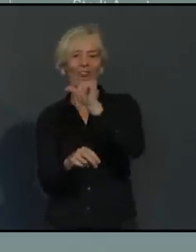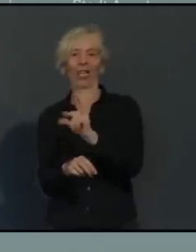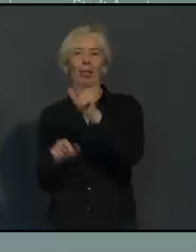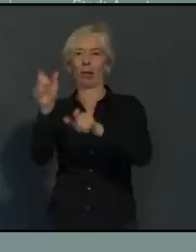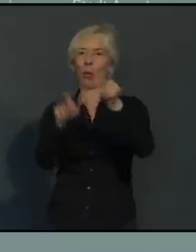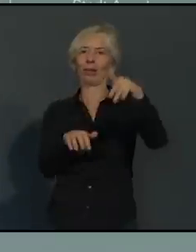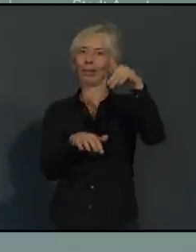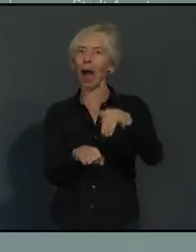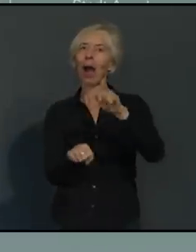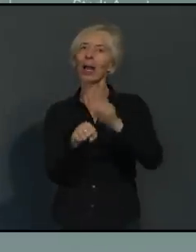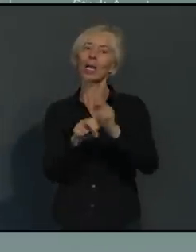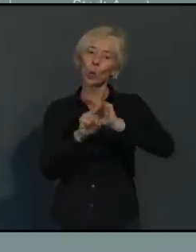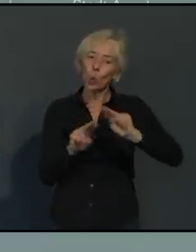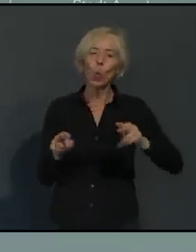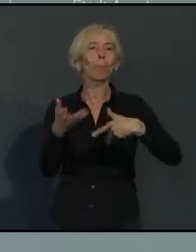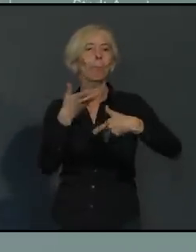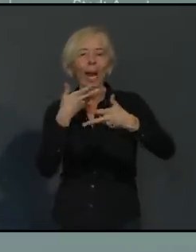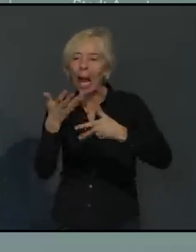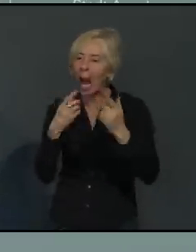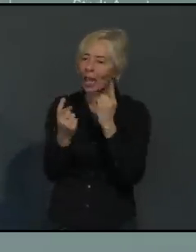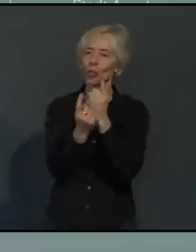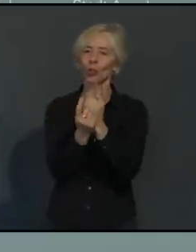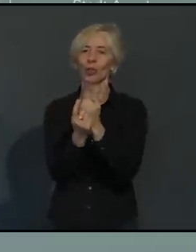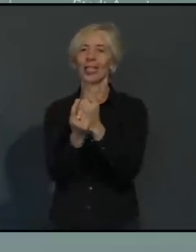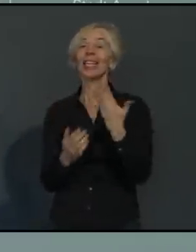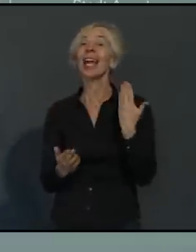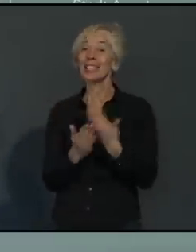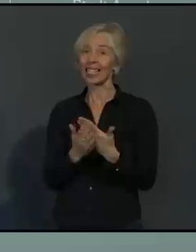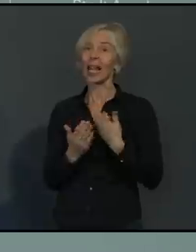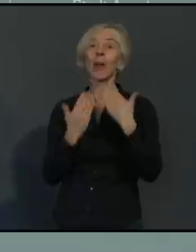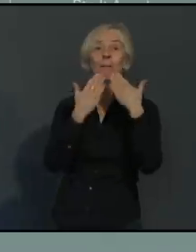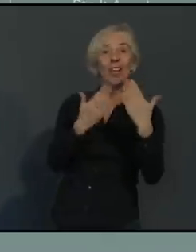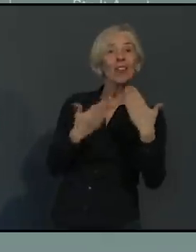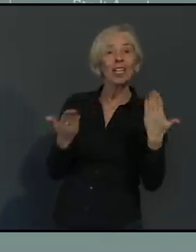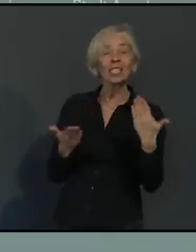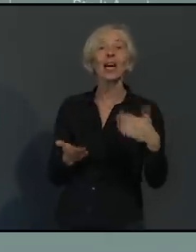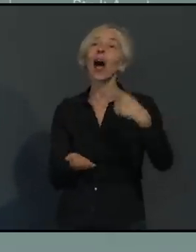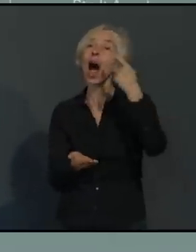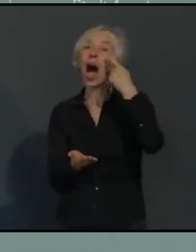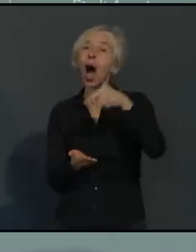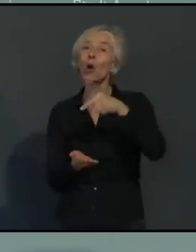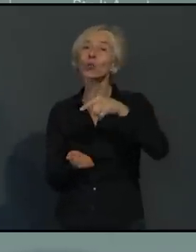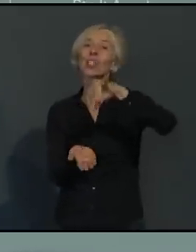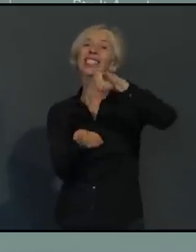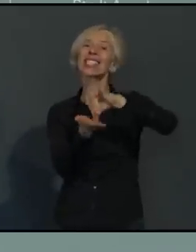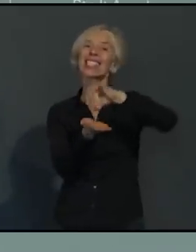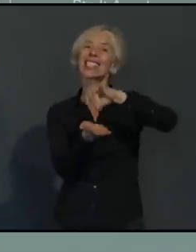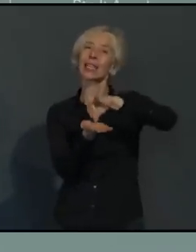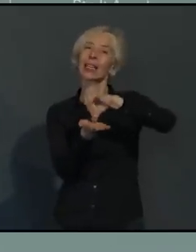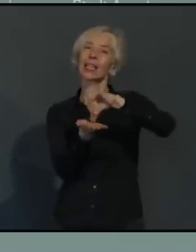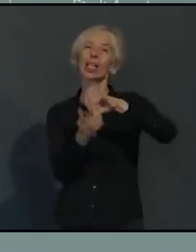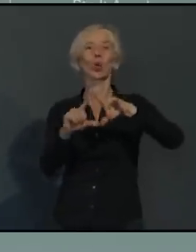bewerben intensiv den Augsburg City-Gutschein. Denn dieser Gutschein kann in 120 Läden